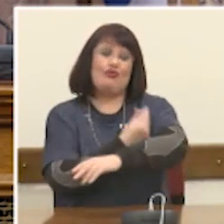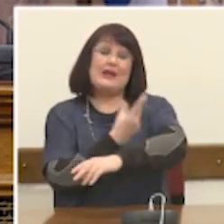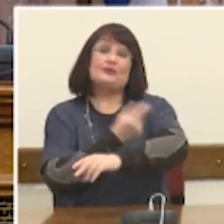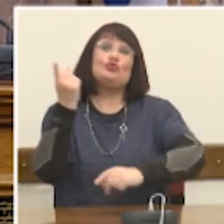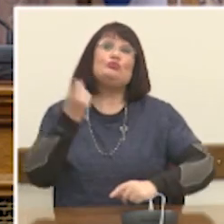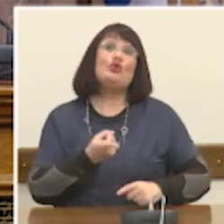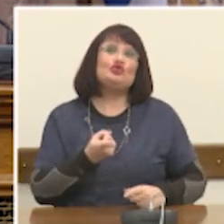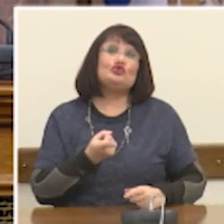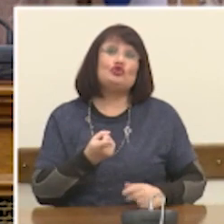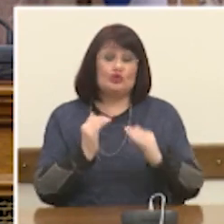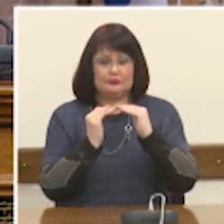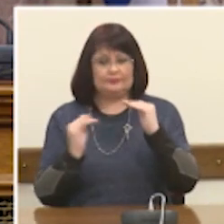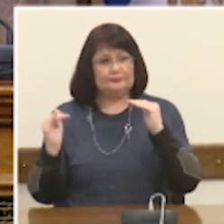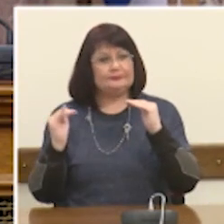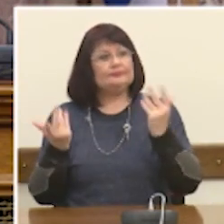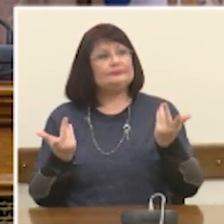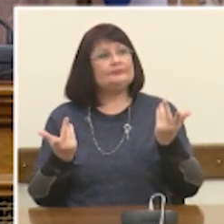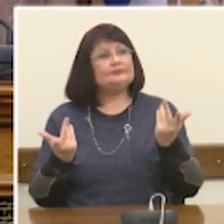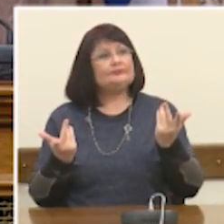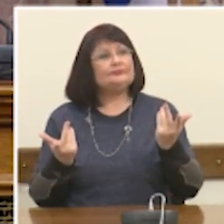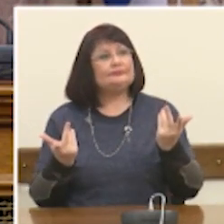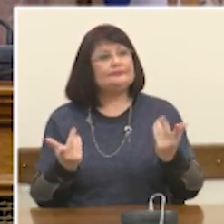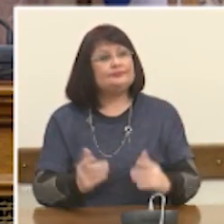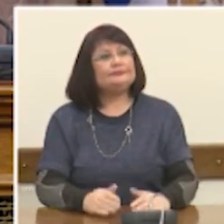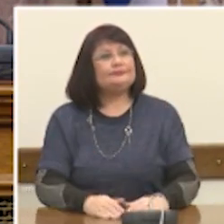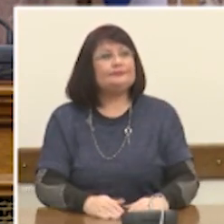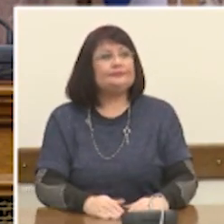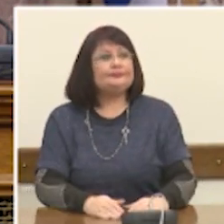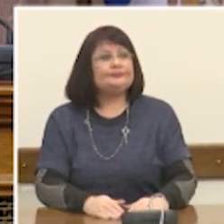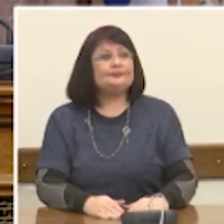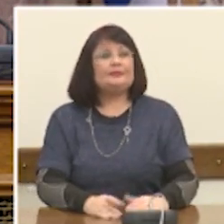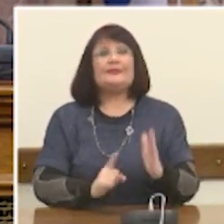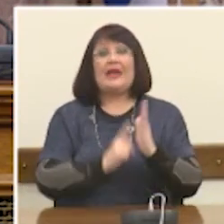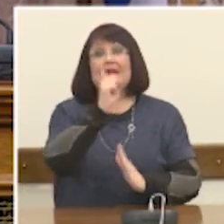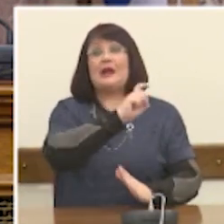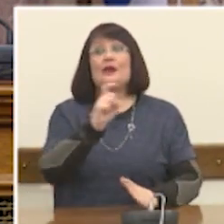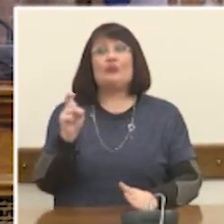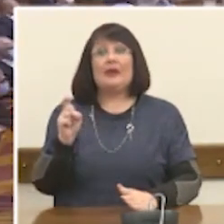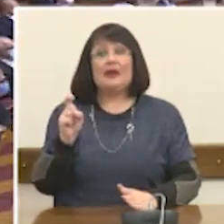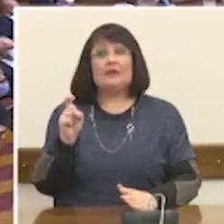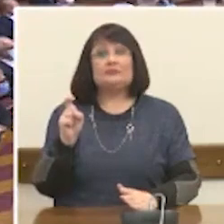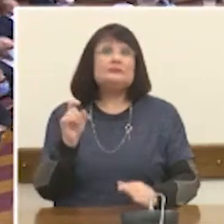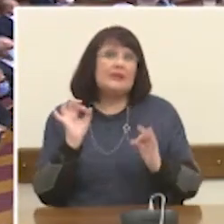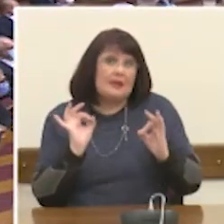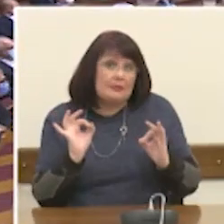παρονομαστής είναι η απογραφή του 11, για να υπολογίσουμε τα ποσοστά. Η Κάζο ότι είμαστε λιγότεροι από όση